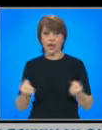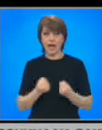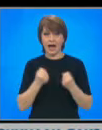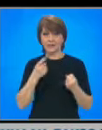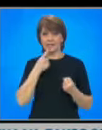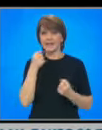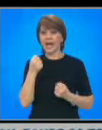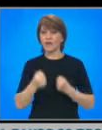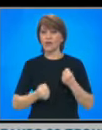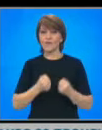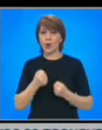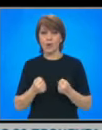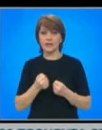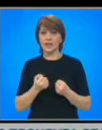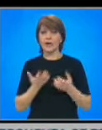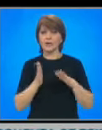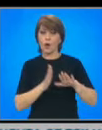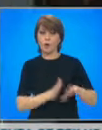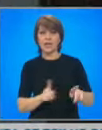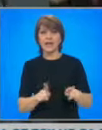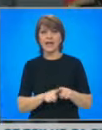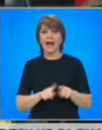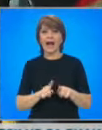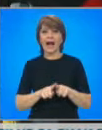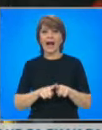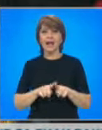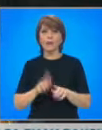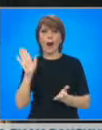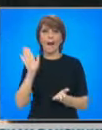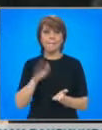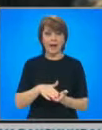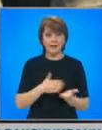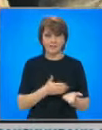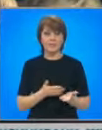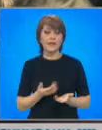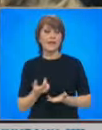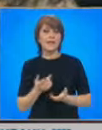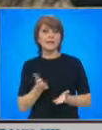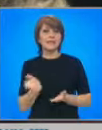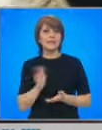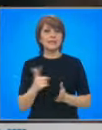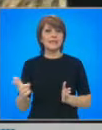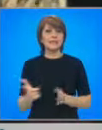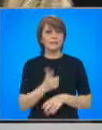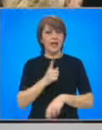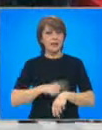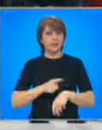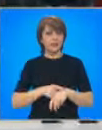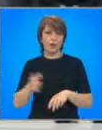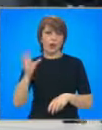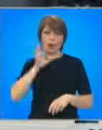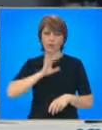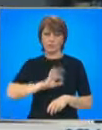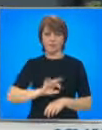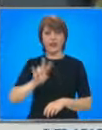турски шофьор, които останаха в кораба като в Капан. Малко след 18 часа операцията приключи успешно, а двамата мъже